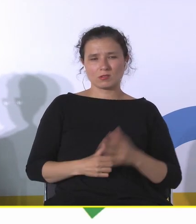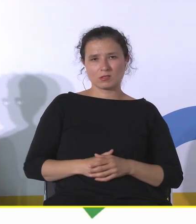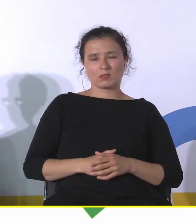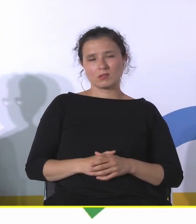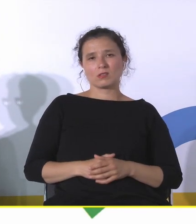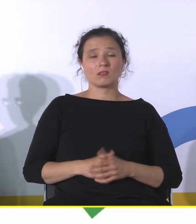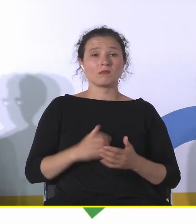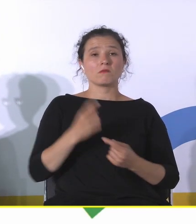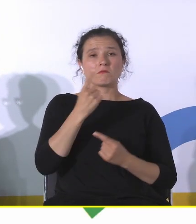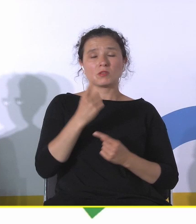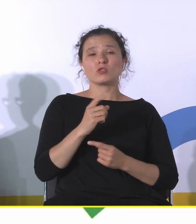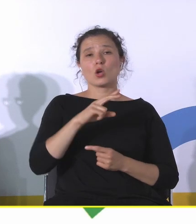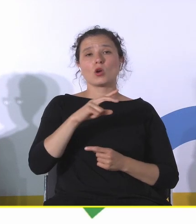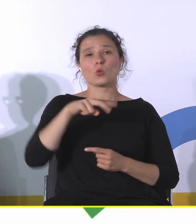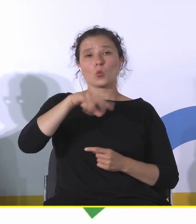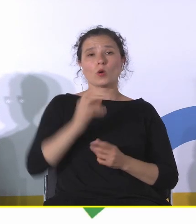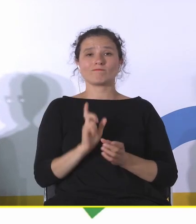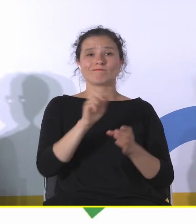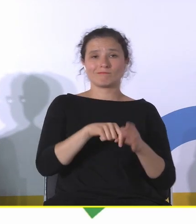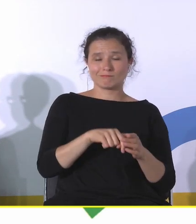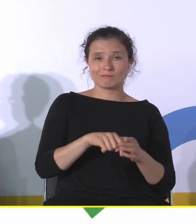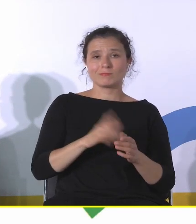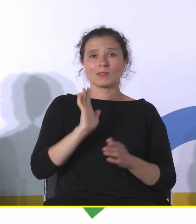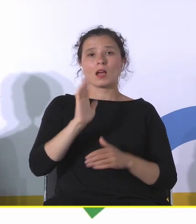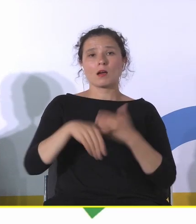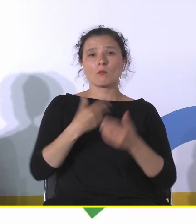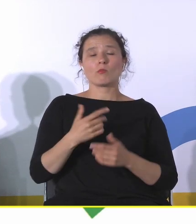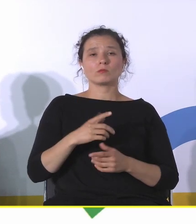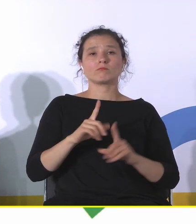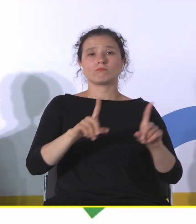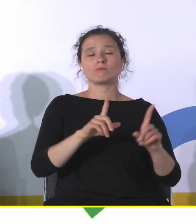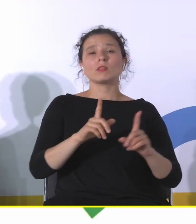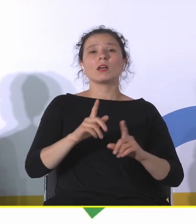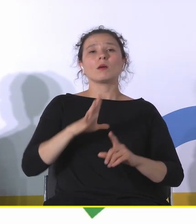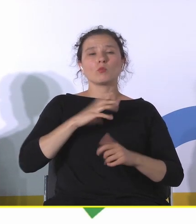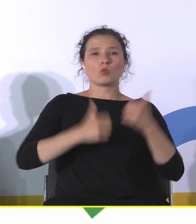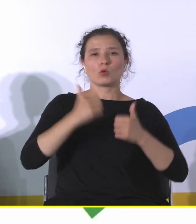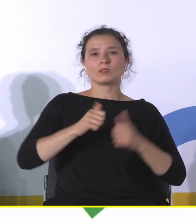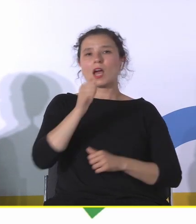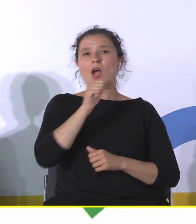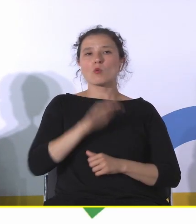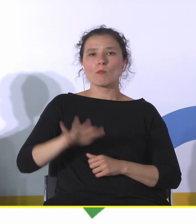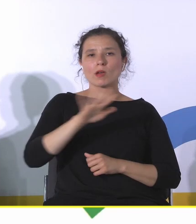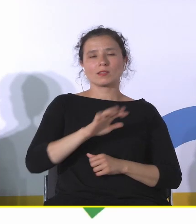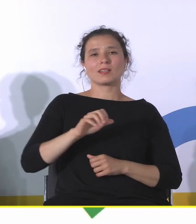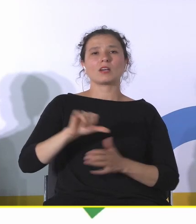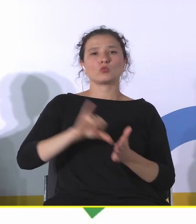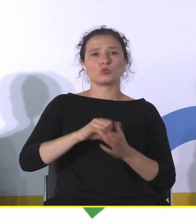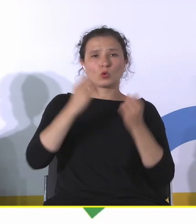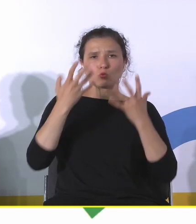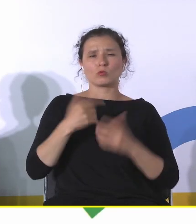Europejskiej, a potem start w konkursie na Europejską Stolicę Kultury bardzo mocno zmienił postrzeganie tego właśnie przez miasta,